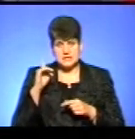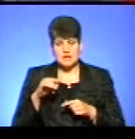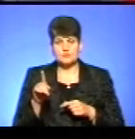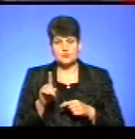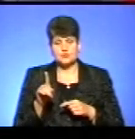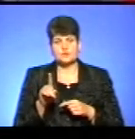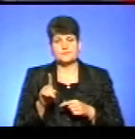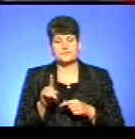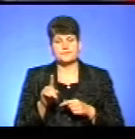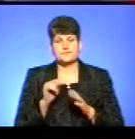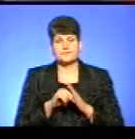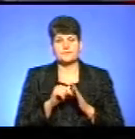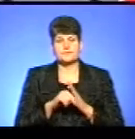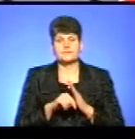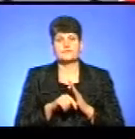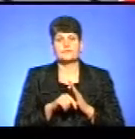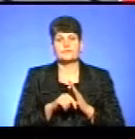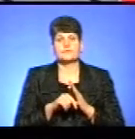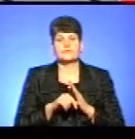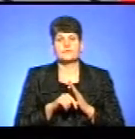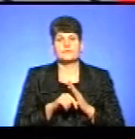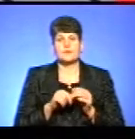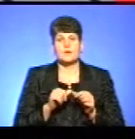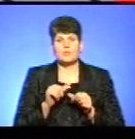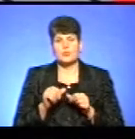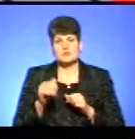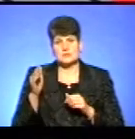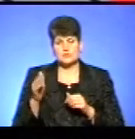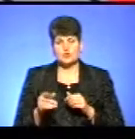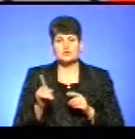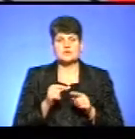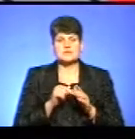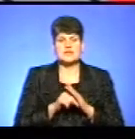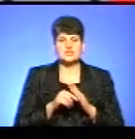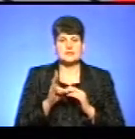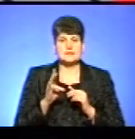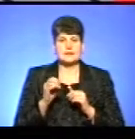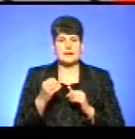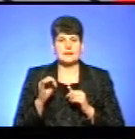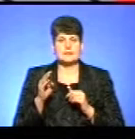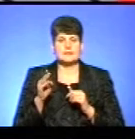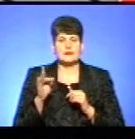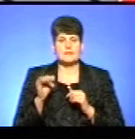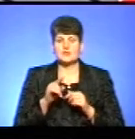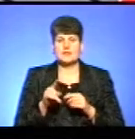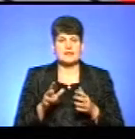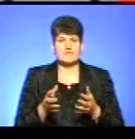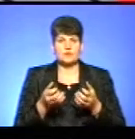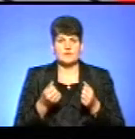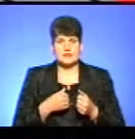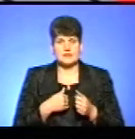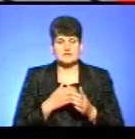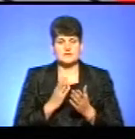позаблоковість, що таке нейтральність, вона нас не врятувала від прямої